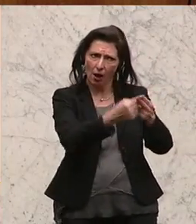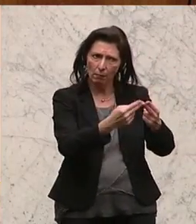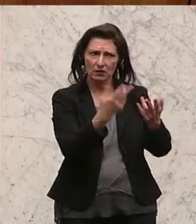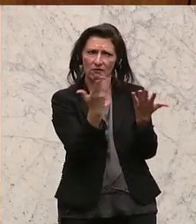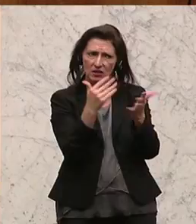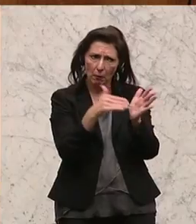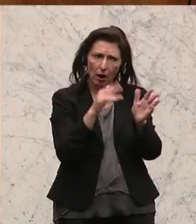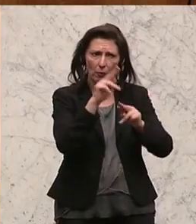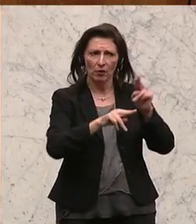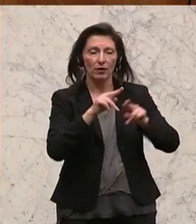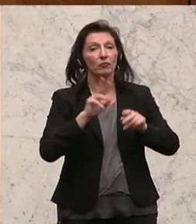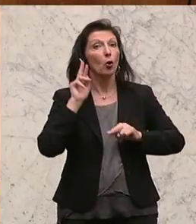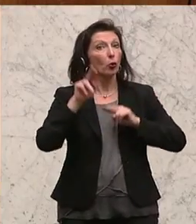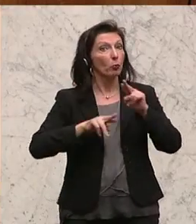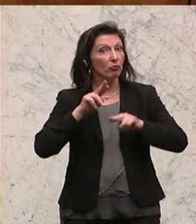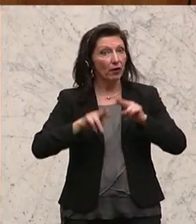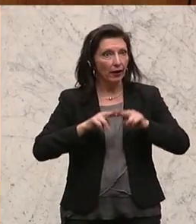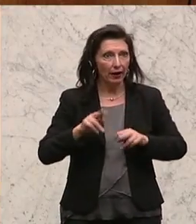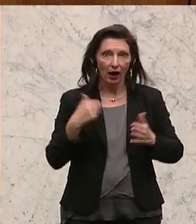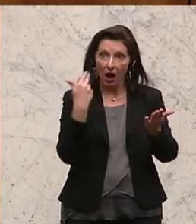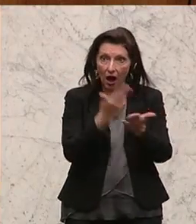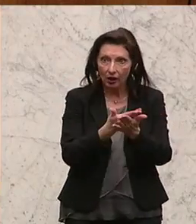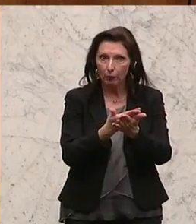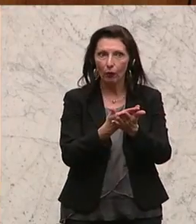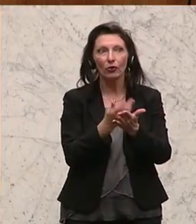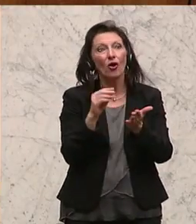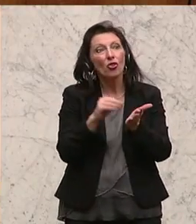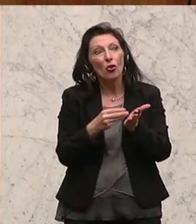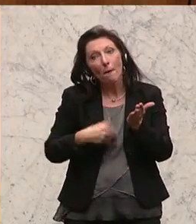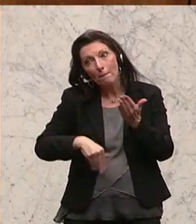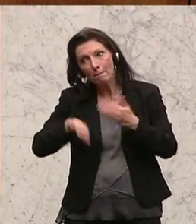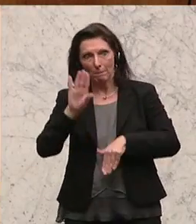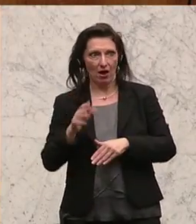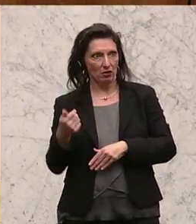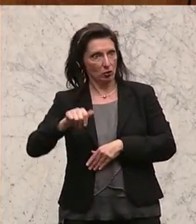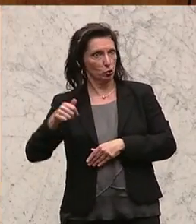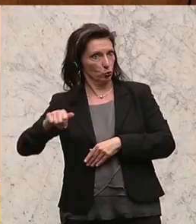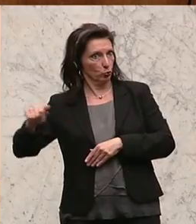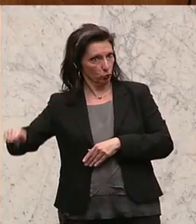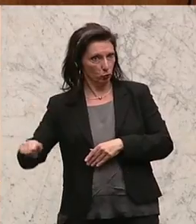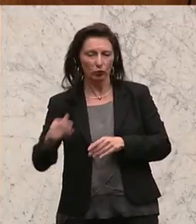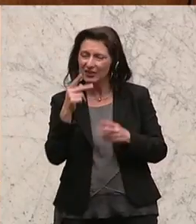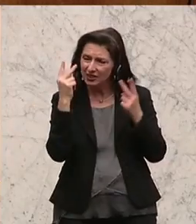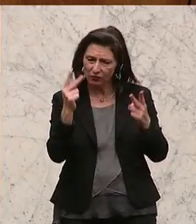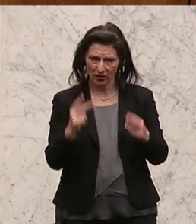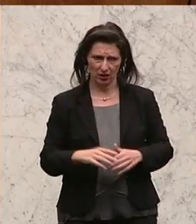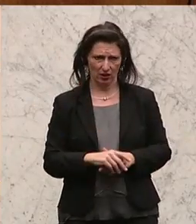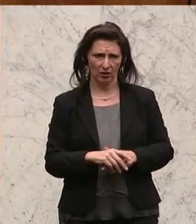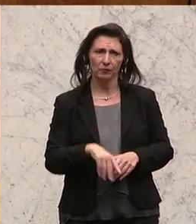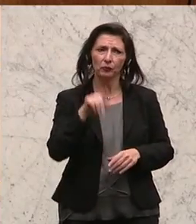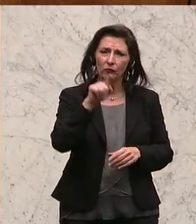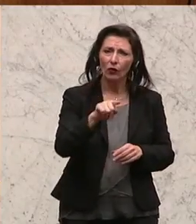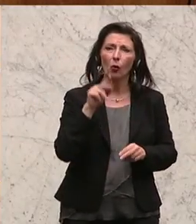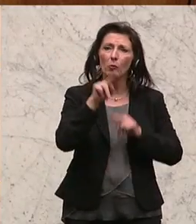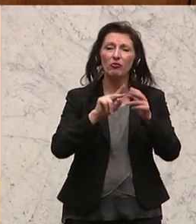und auch die Pflegeangebote auszubauen. Und auch das ist mir ganz wichtig zu sagen, wir haben auch bei diesem